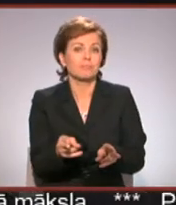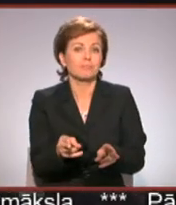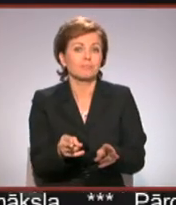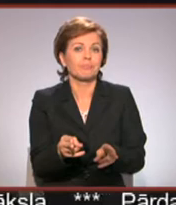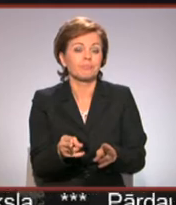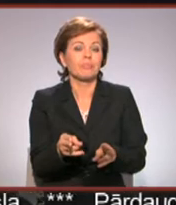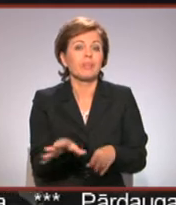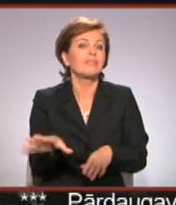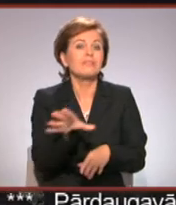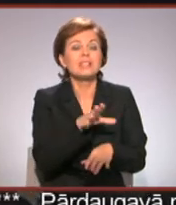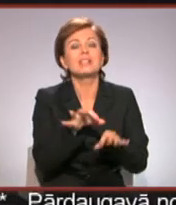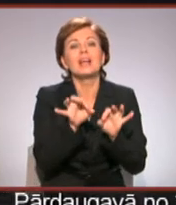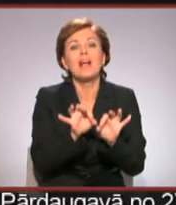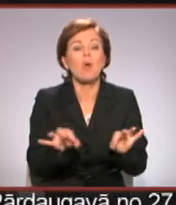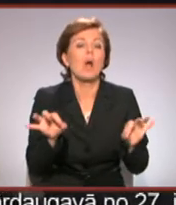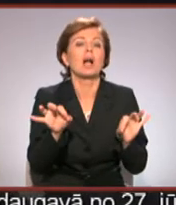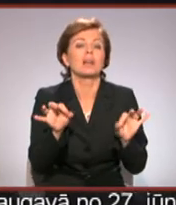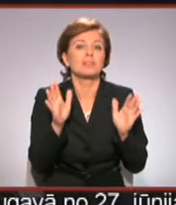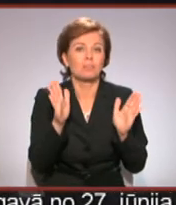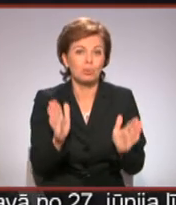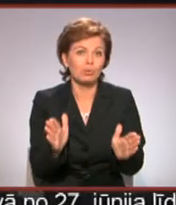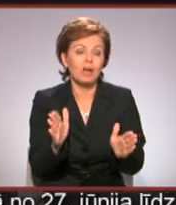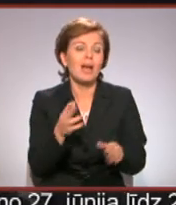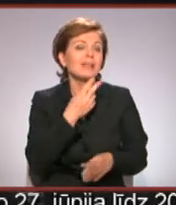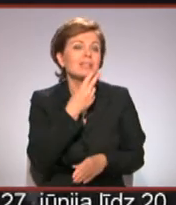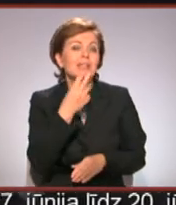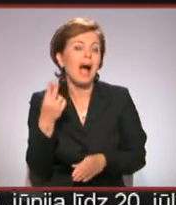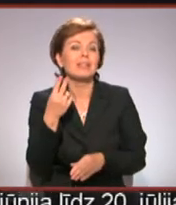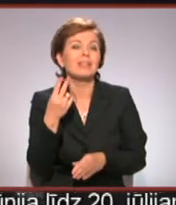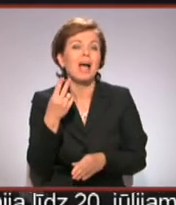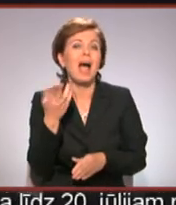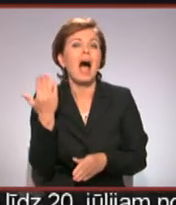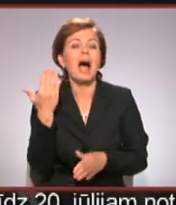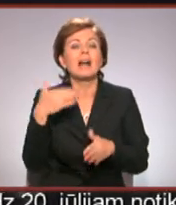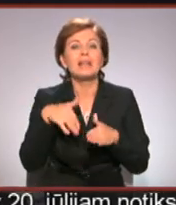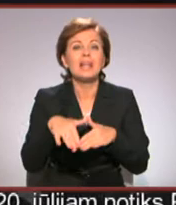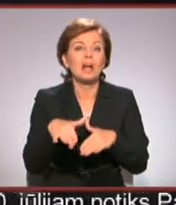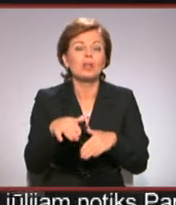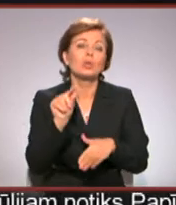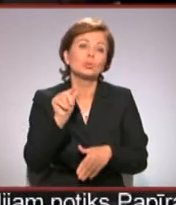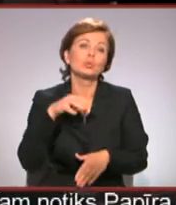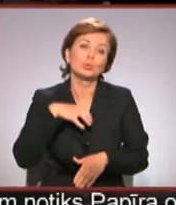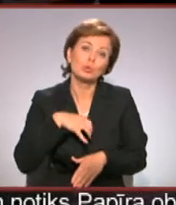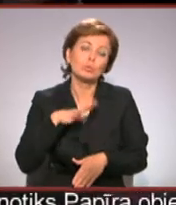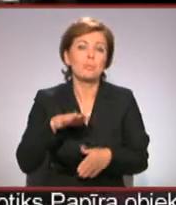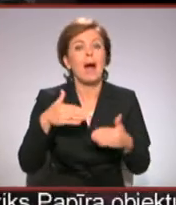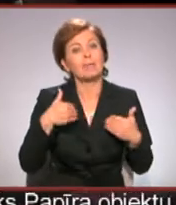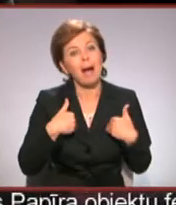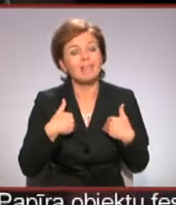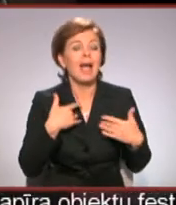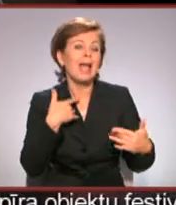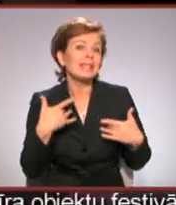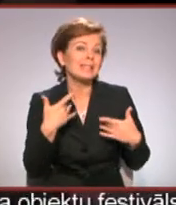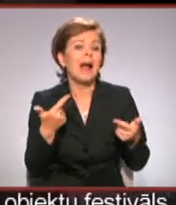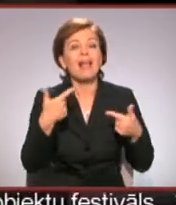Viss jaukāk būtu, ja skatītājs ejot ārā nedaudz skumtu par mani. Izrādes laikā